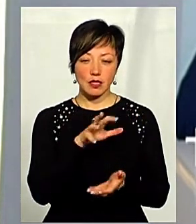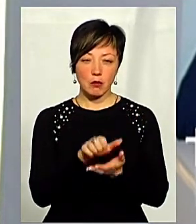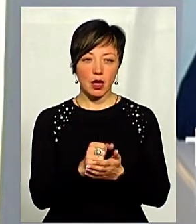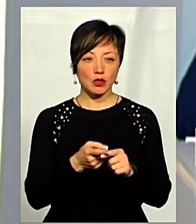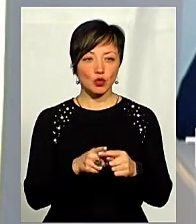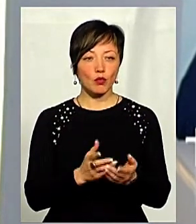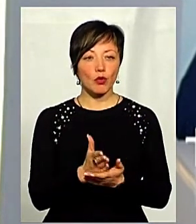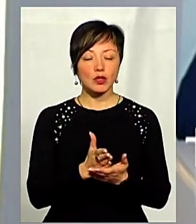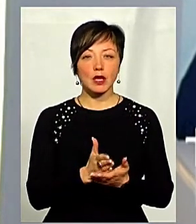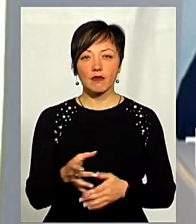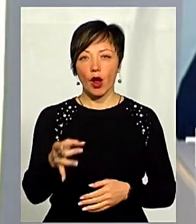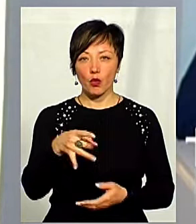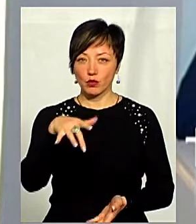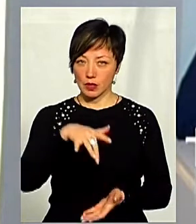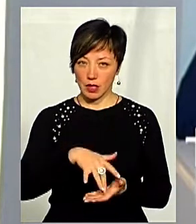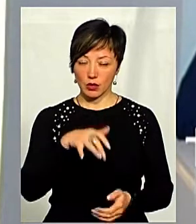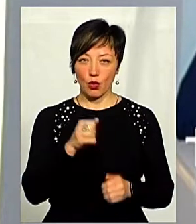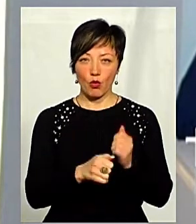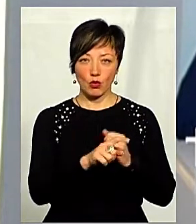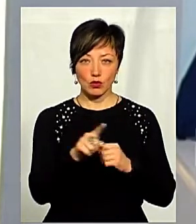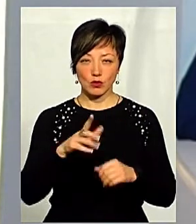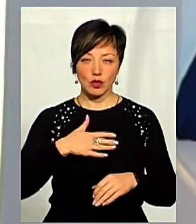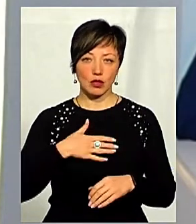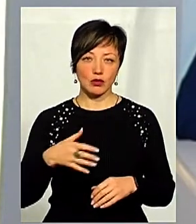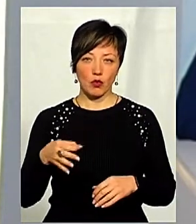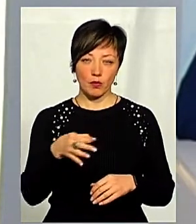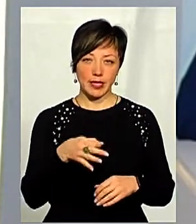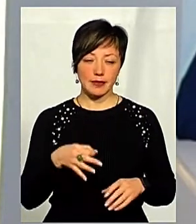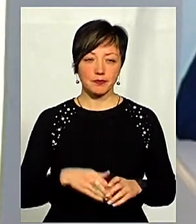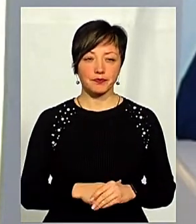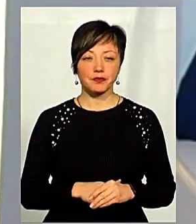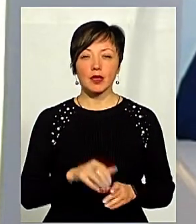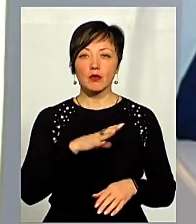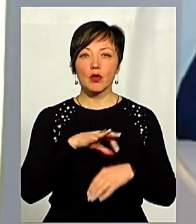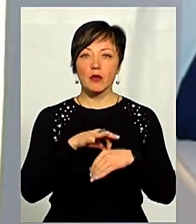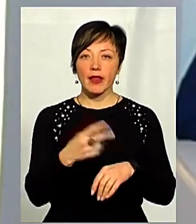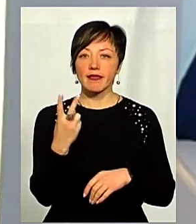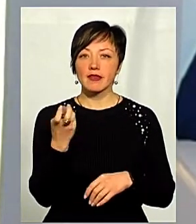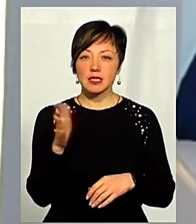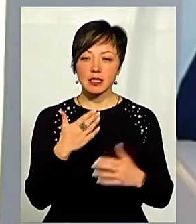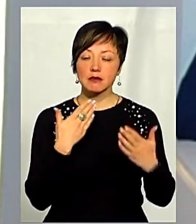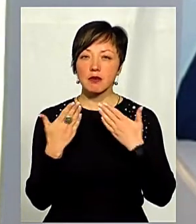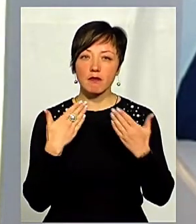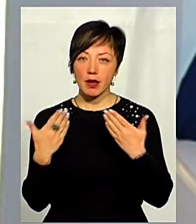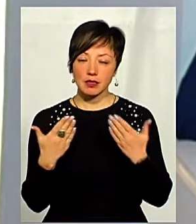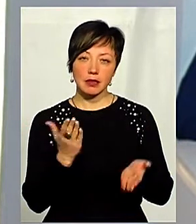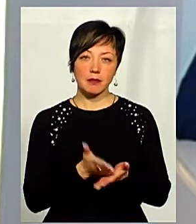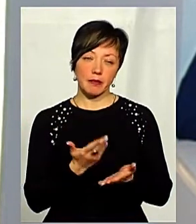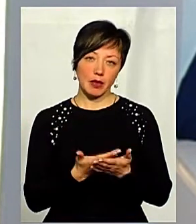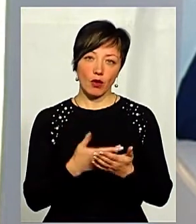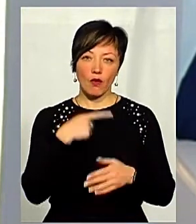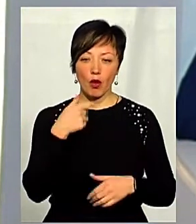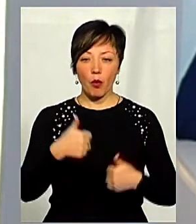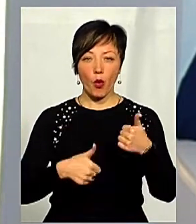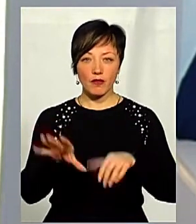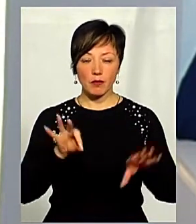іншу посаду в районному центрі, кожному з нашої області. Було проведено 200 співбесід. Якщо говорити, наприклад, про